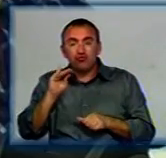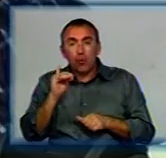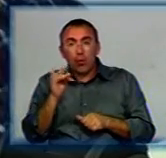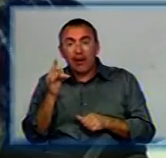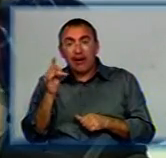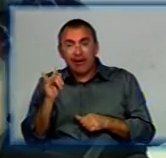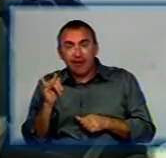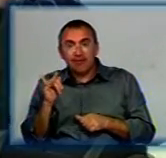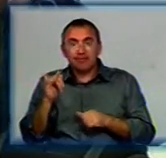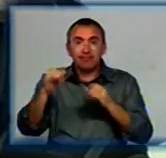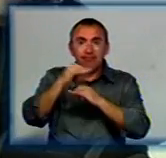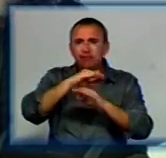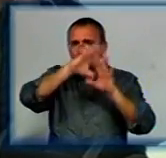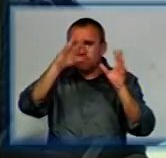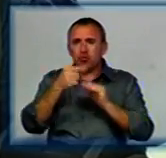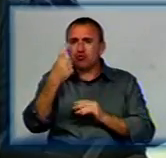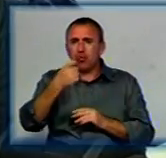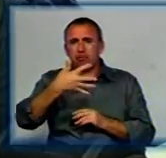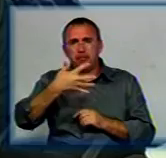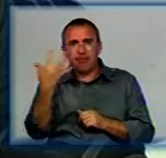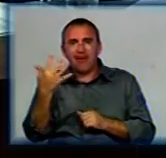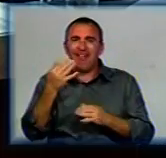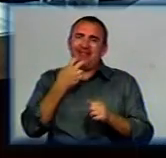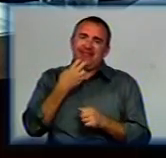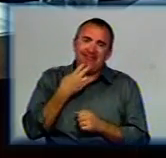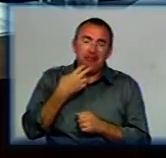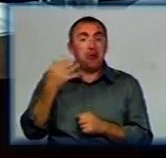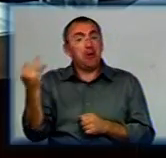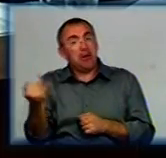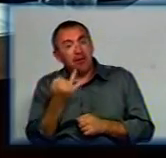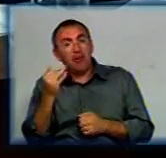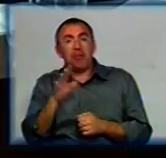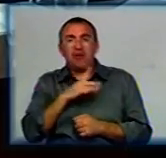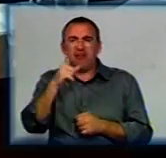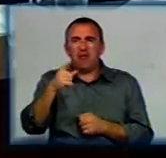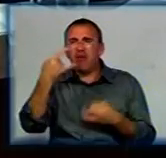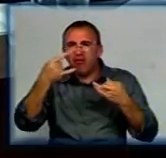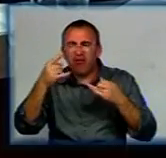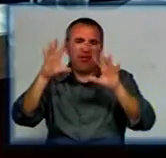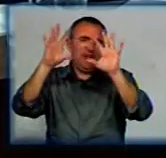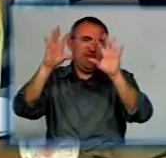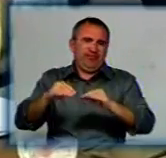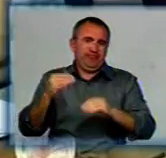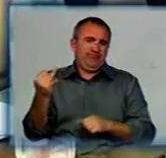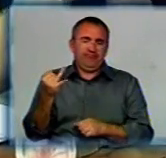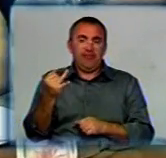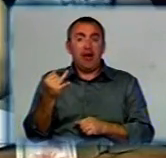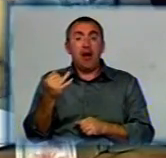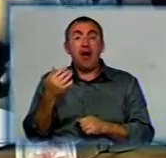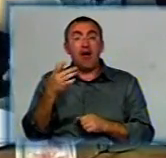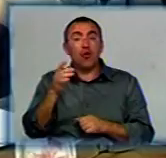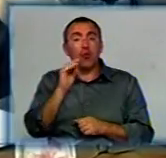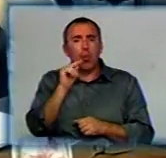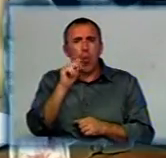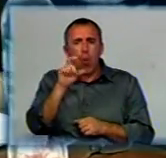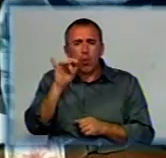роботи. Усього їх 155. Деякі викликають сміх, деякі зацікавлюють. Були і ті, які вимикали, не додивившись. Очолює журі Володимир